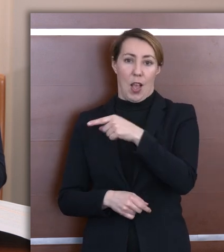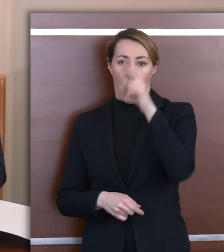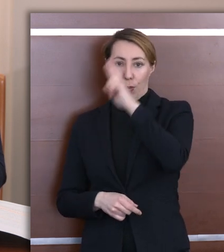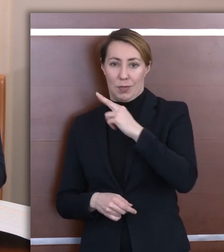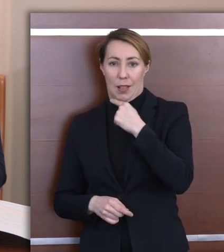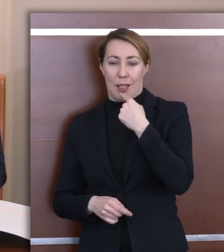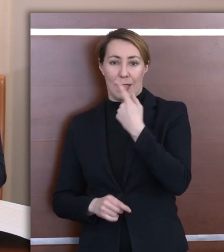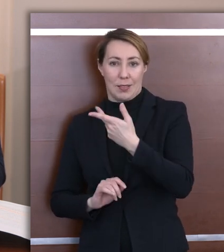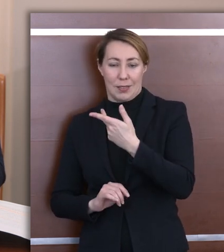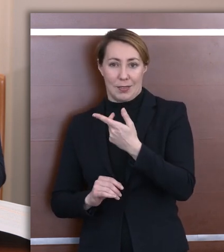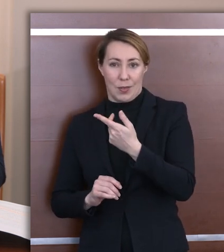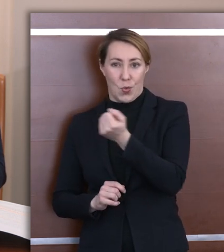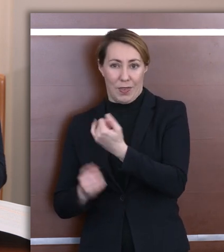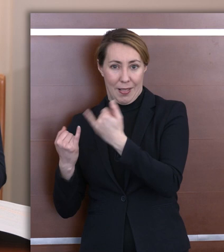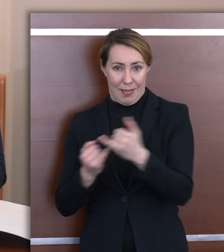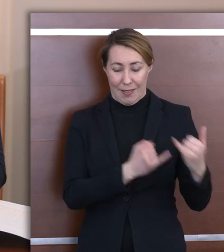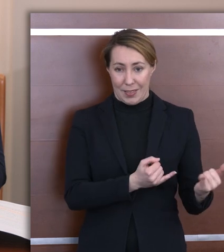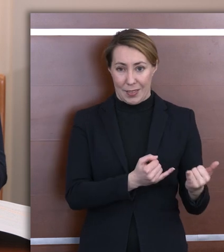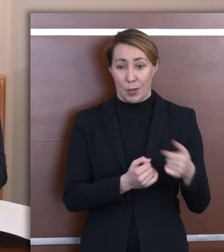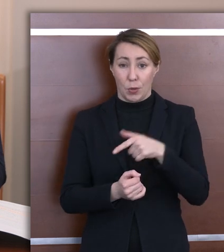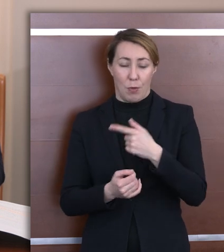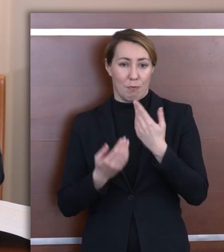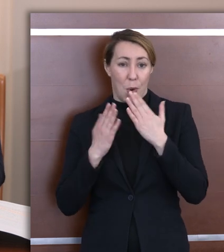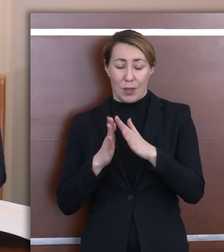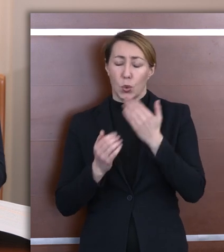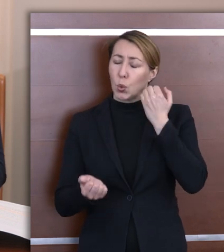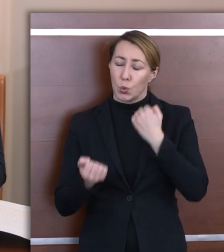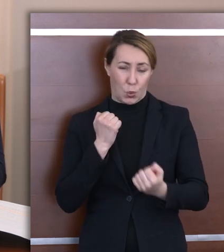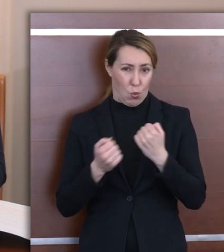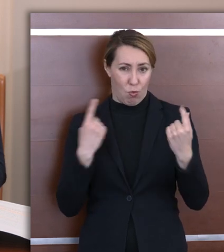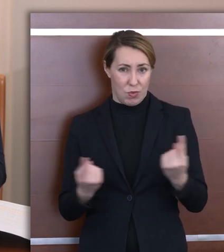i uczeń, doprowadzano do trudnych sytuacji.